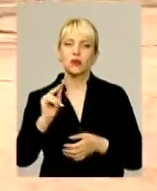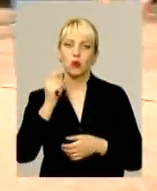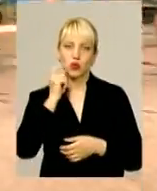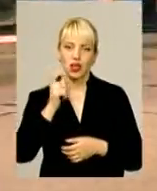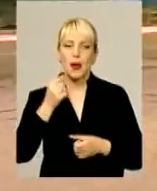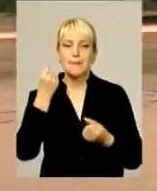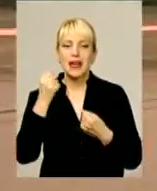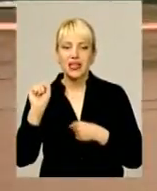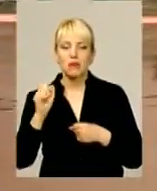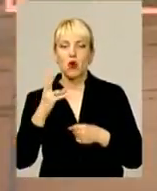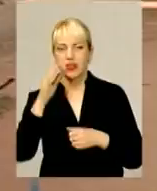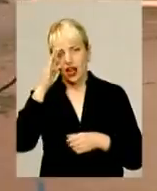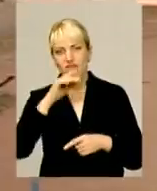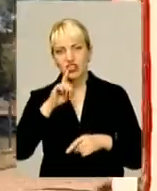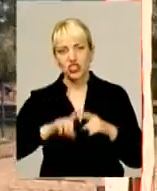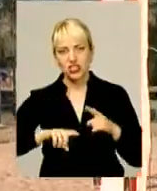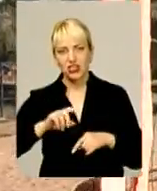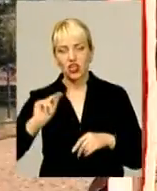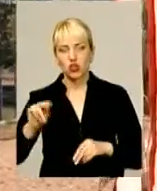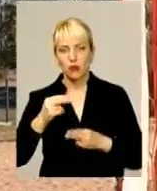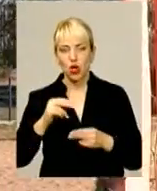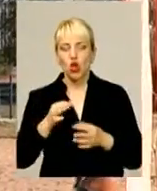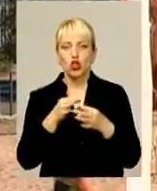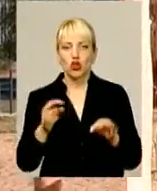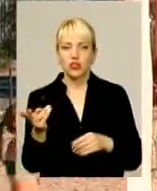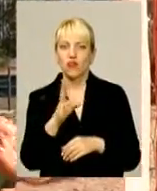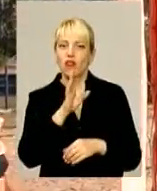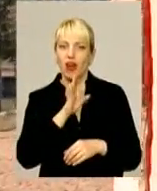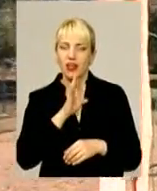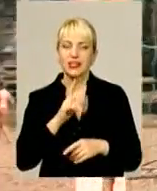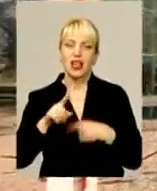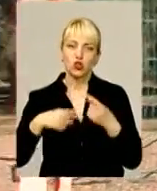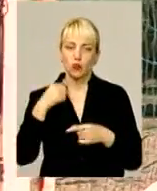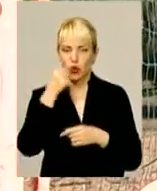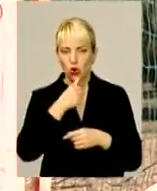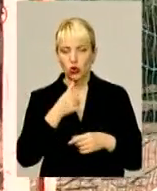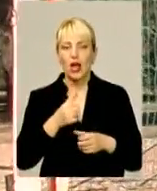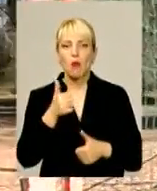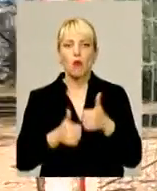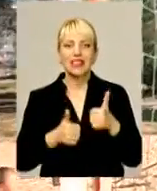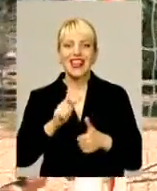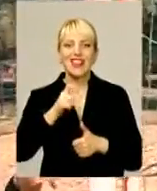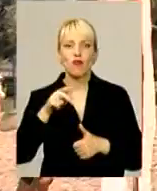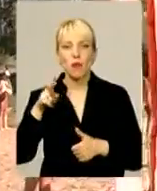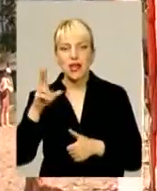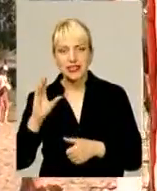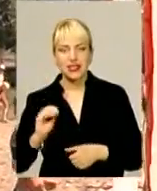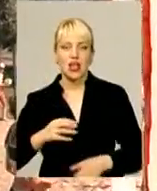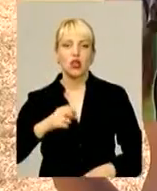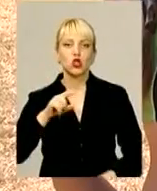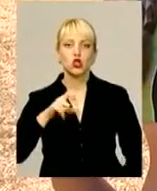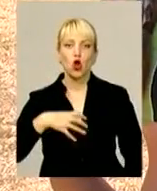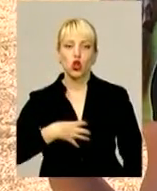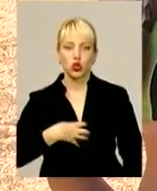вітчизняному чемпіонаті дозволяє Ірині Чорній і Ользі Мельник наступного року позмагатися за європейське золото. Про це дівчата й мріють.